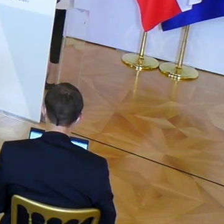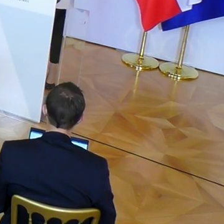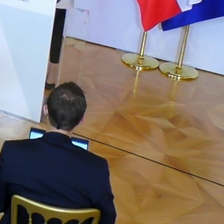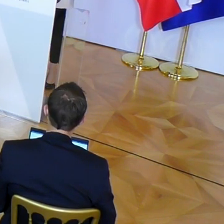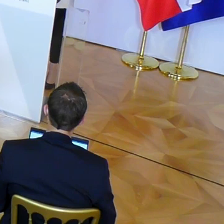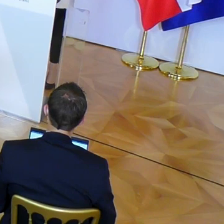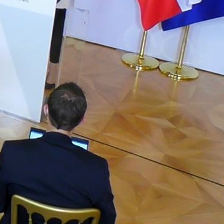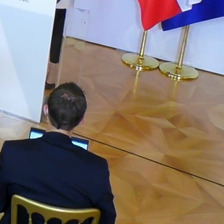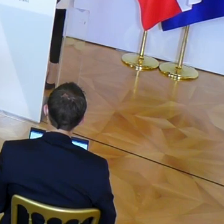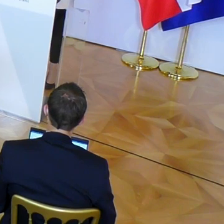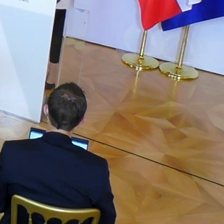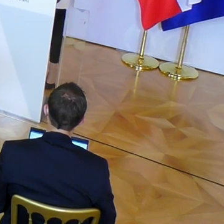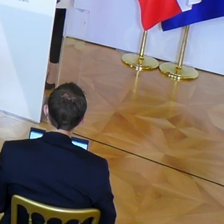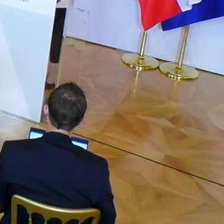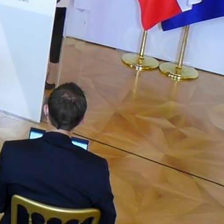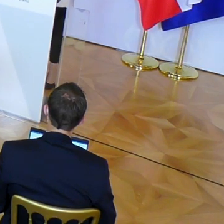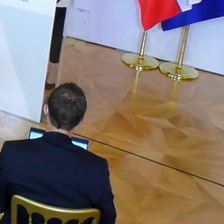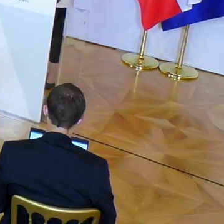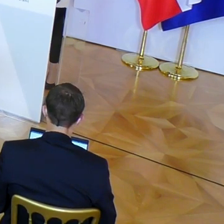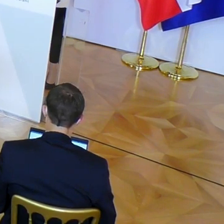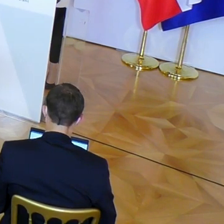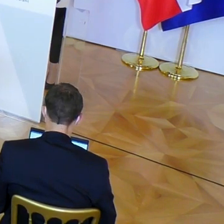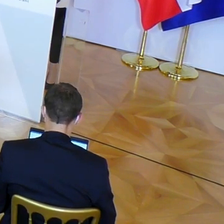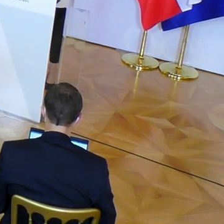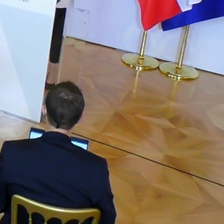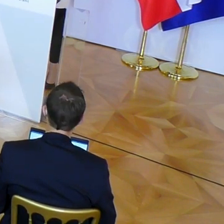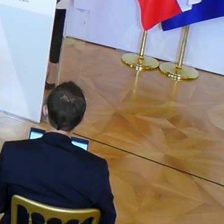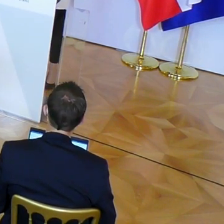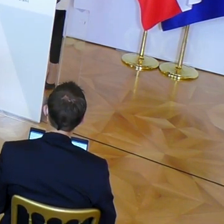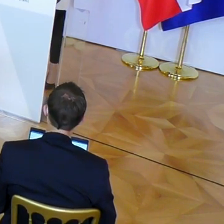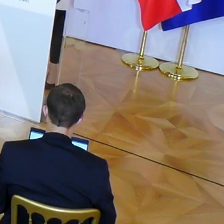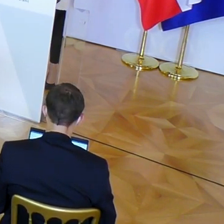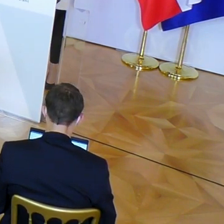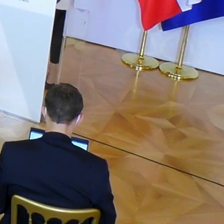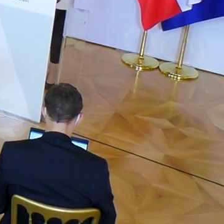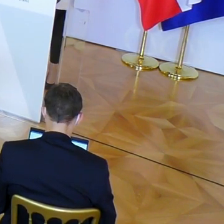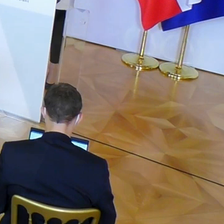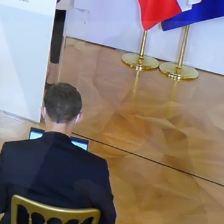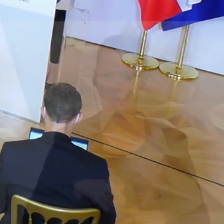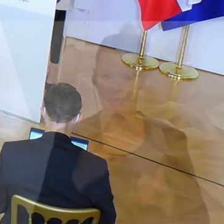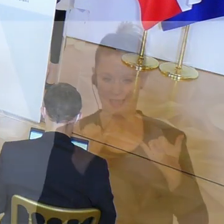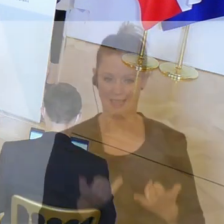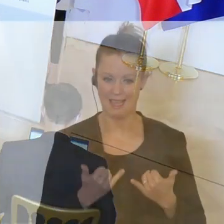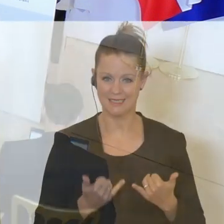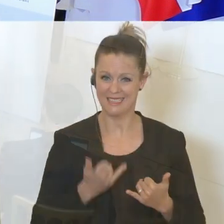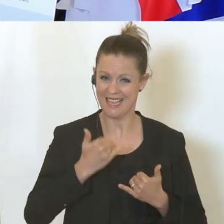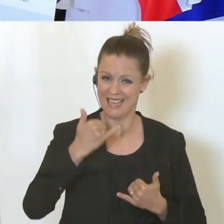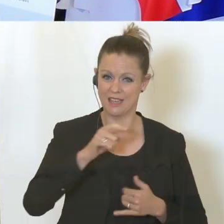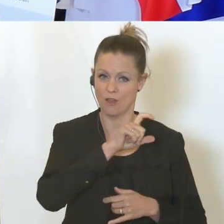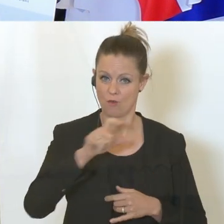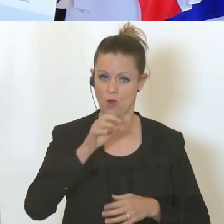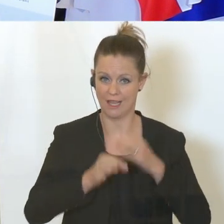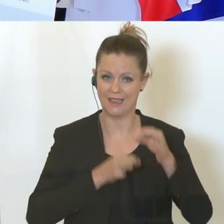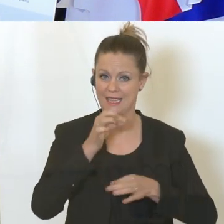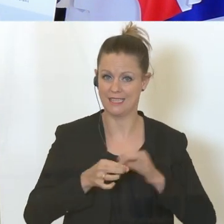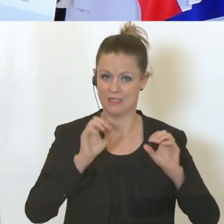Vormittag von unserer Seite. Wir dürfen Ihnen nun ab dieser Woche jeden Dienstag ein Update geben zur aktuellen